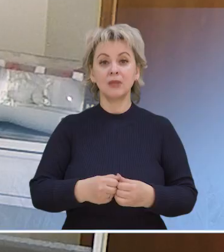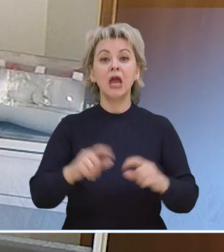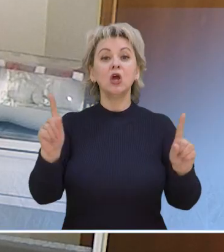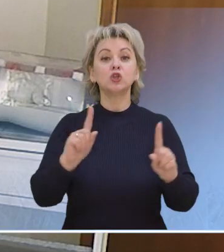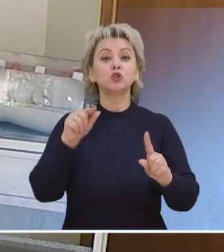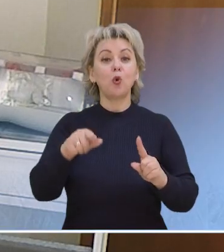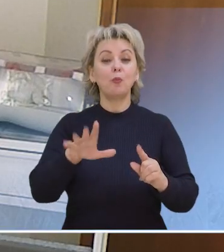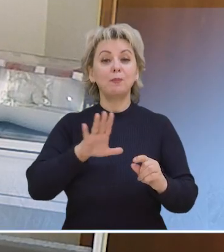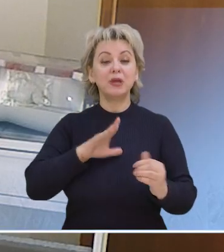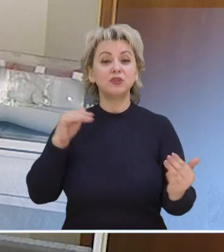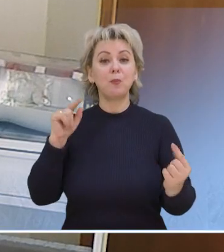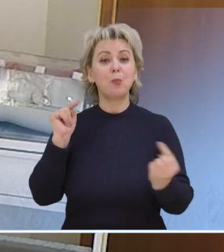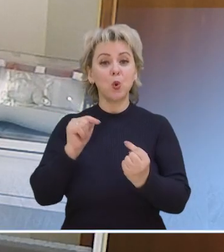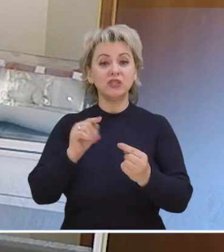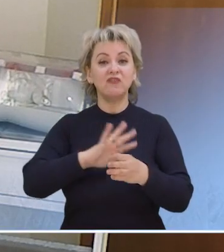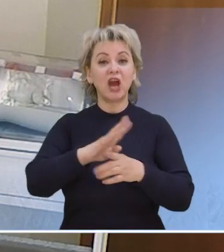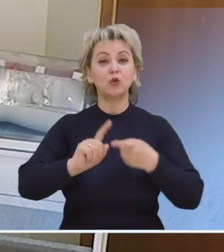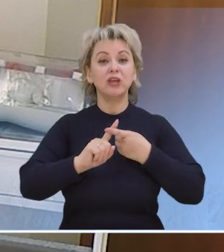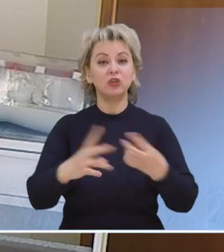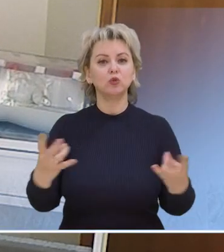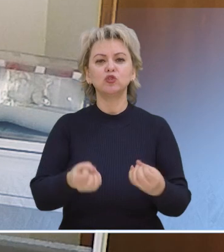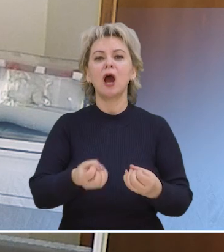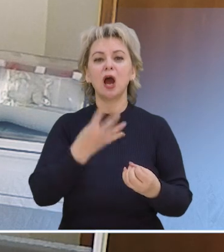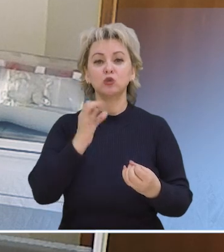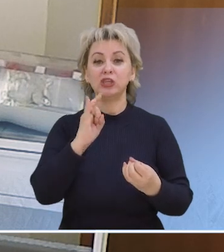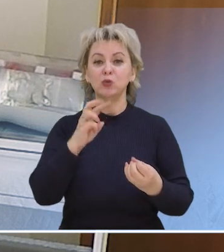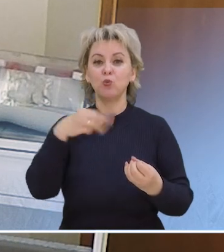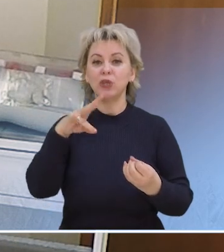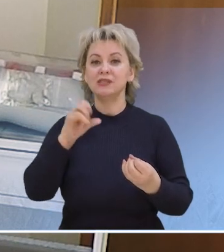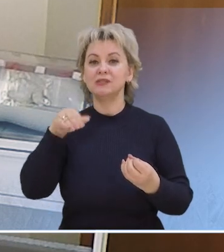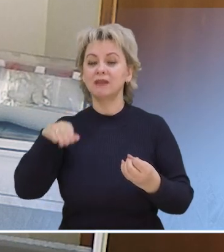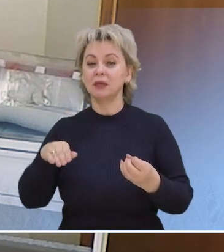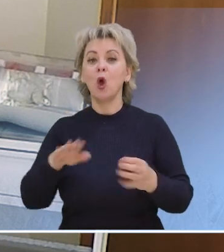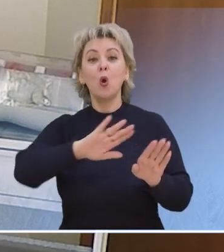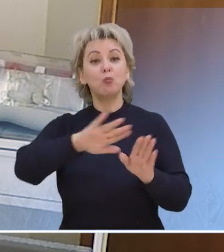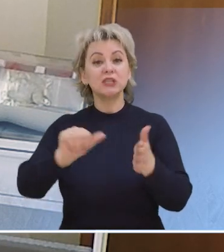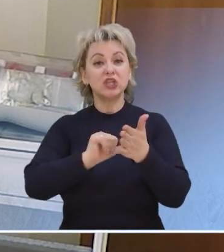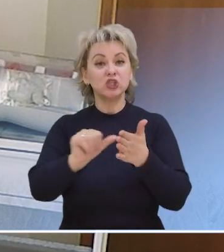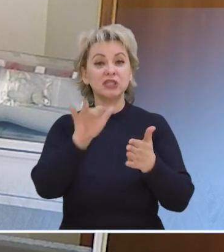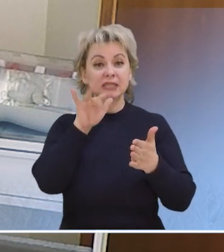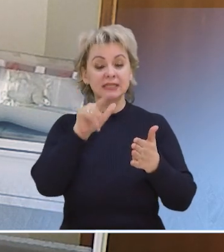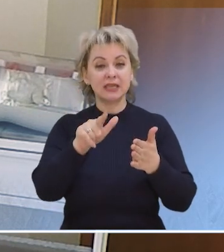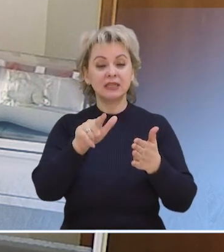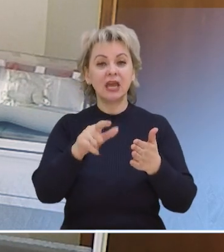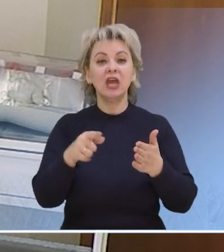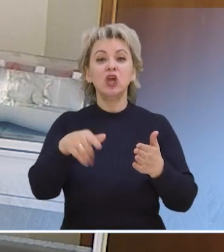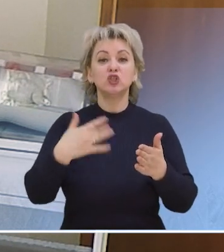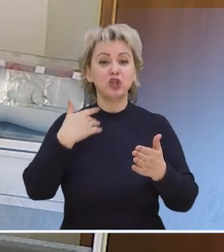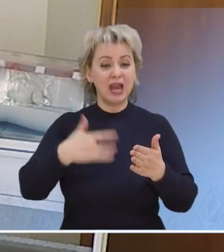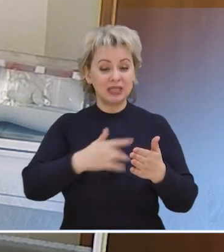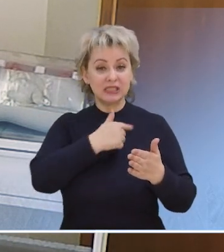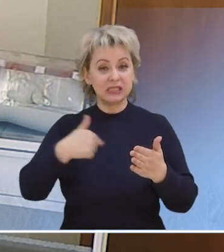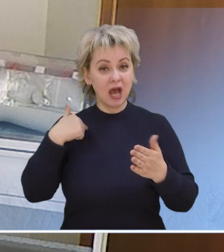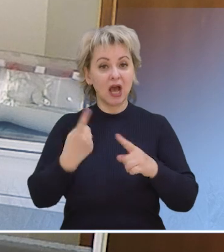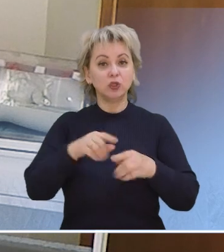Чтобы противостоять коронавирусу, нужен очень хороший иммунитет. А после 60 лет вилочковая